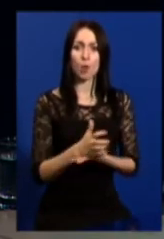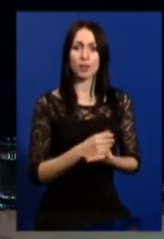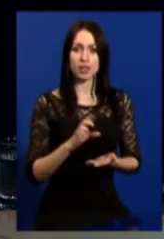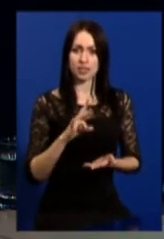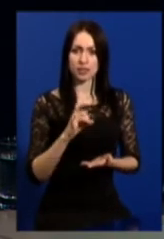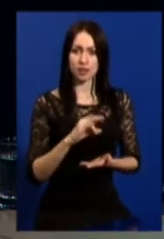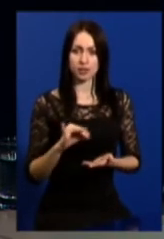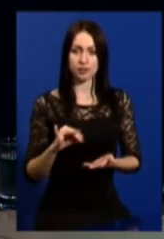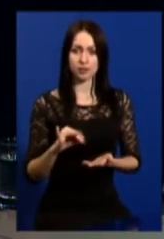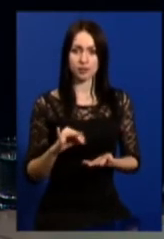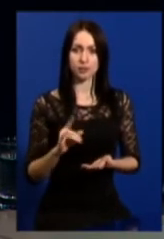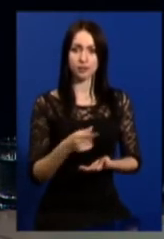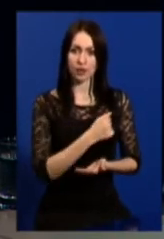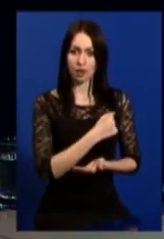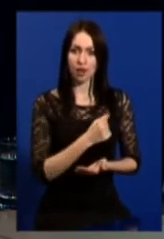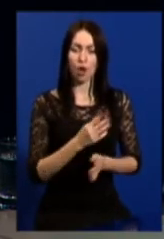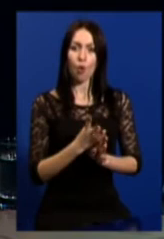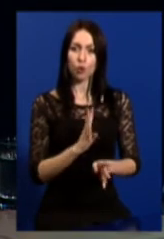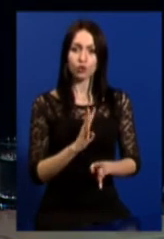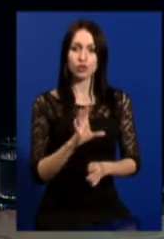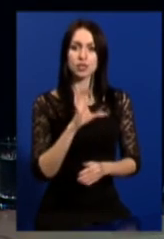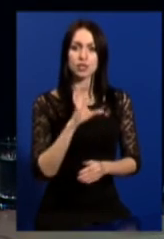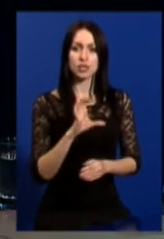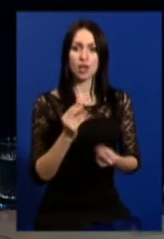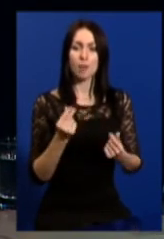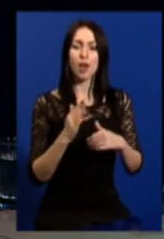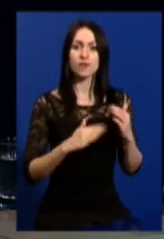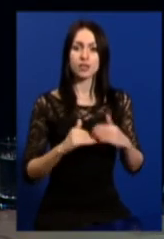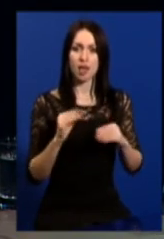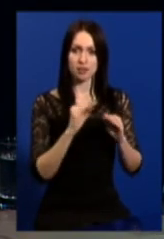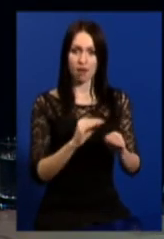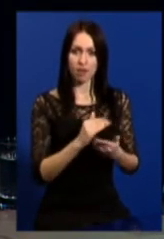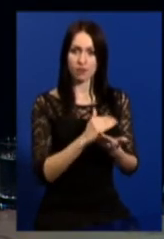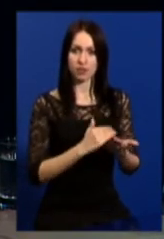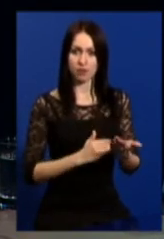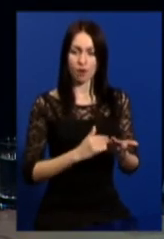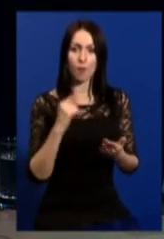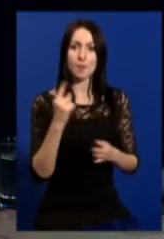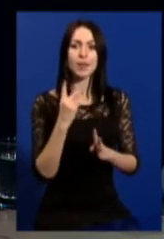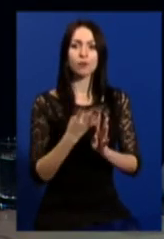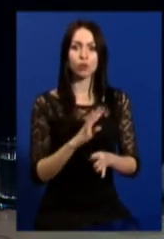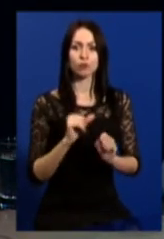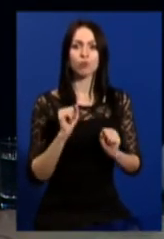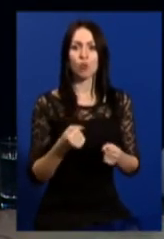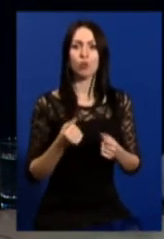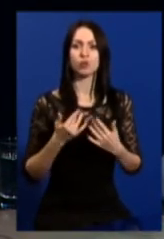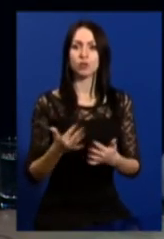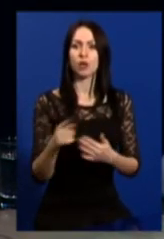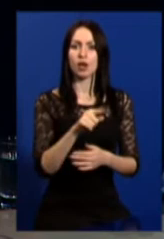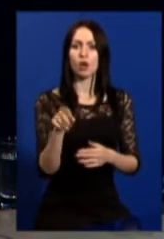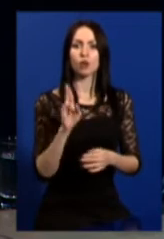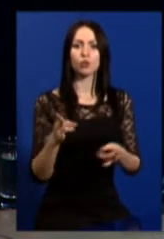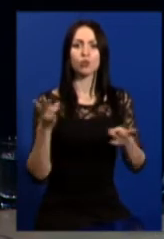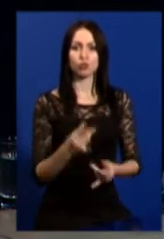черги складаються з фахівців. В першу чергу можуть призовувати тих, хто